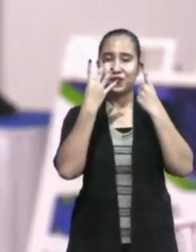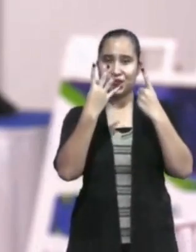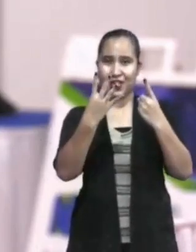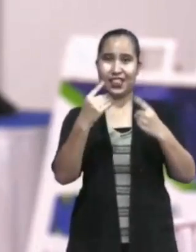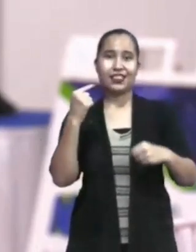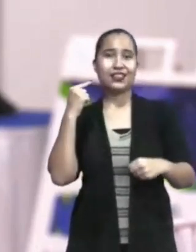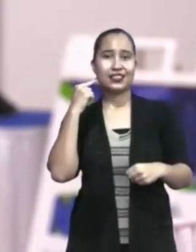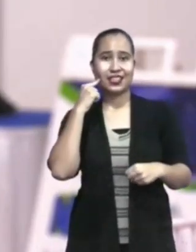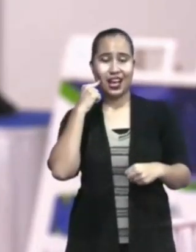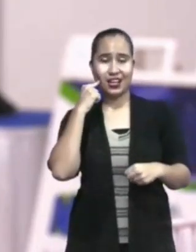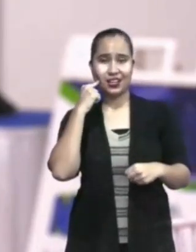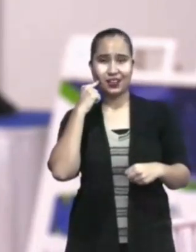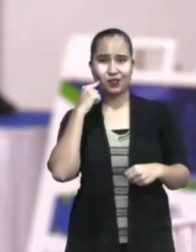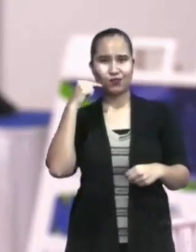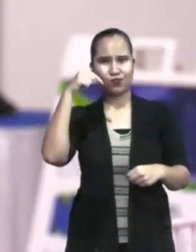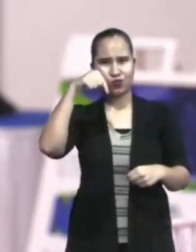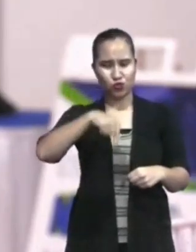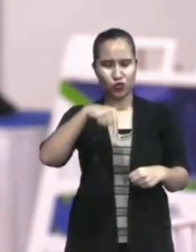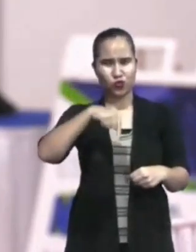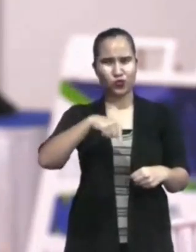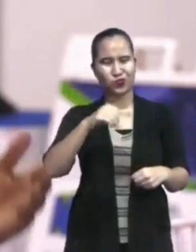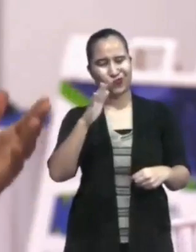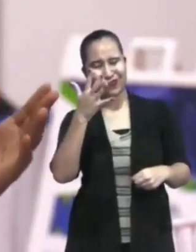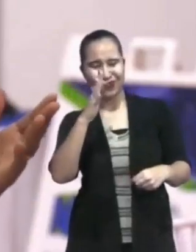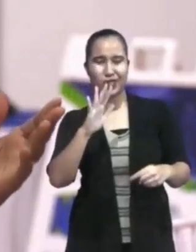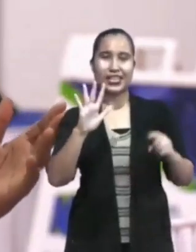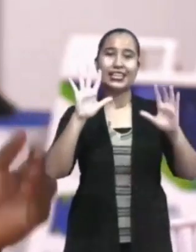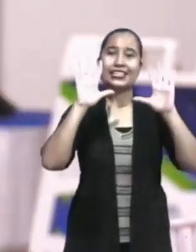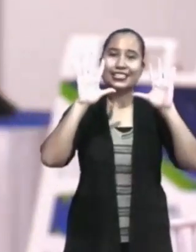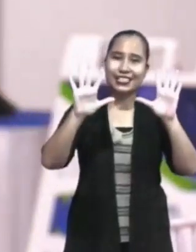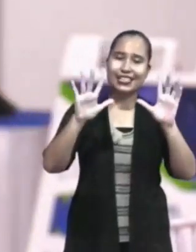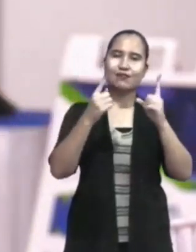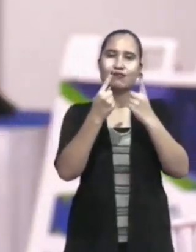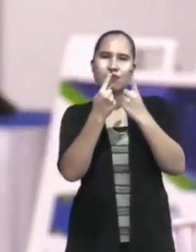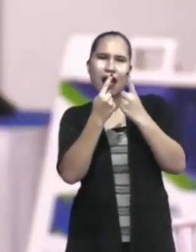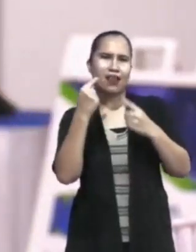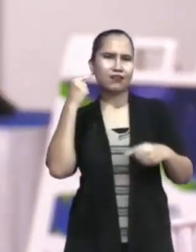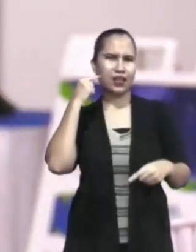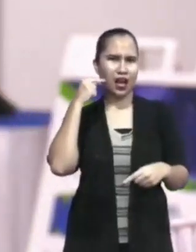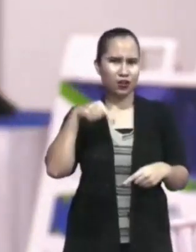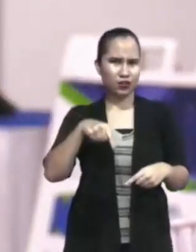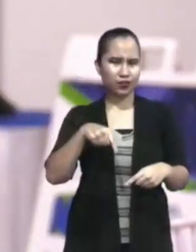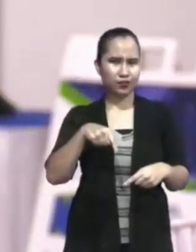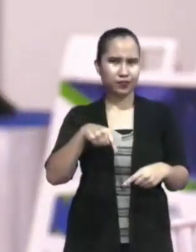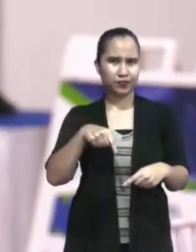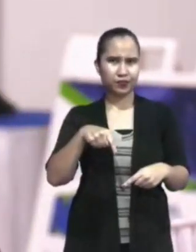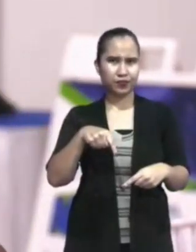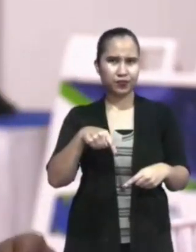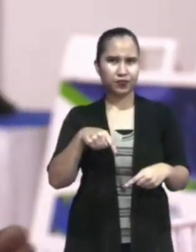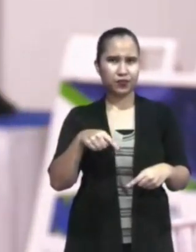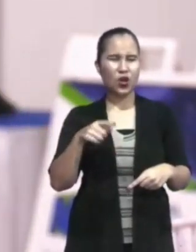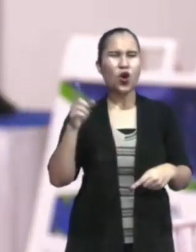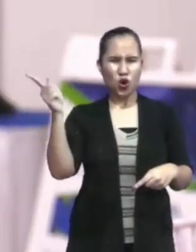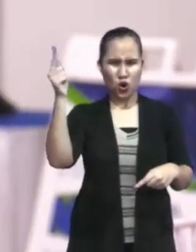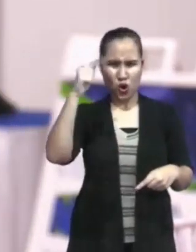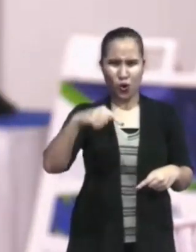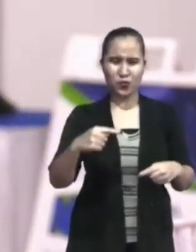We zijn al ergens 10, 11 dagen. Komt er een vervolg?